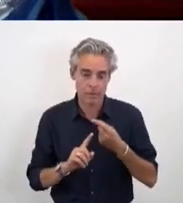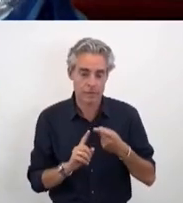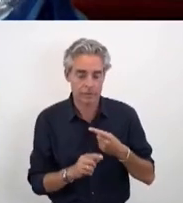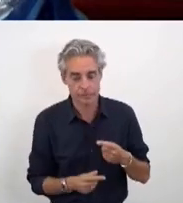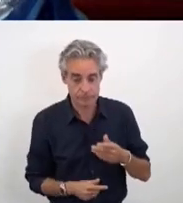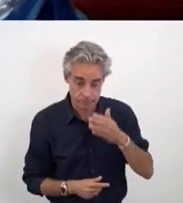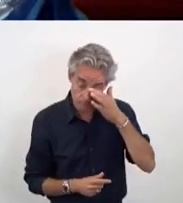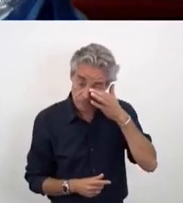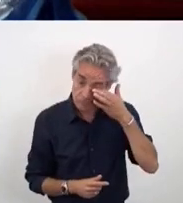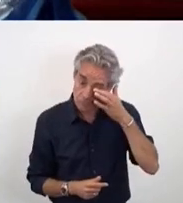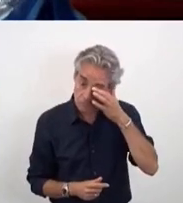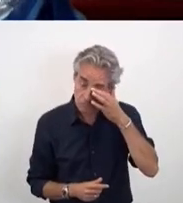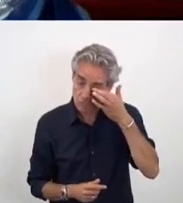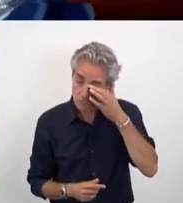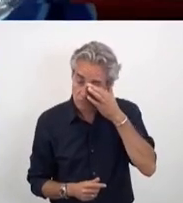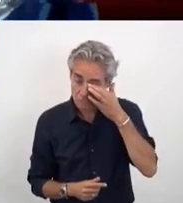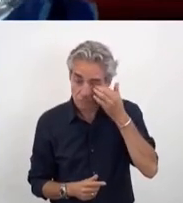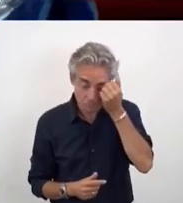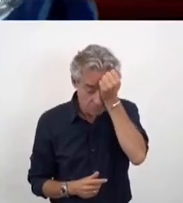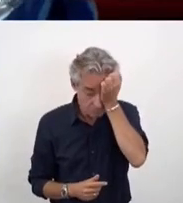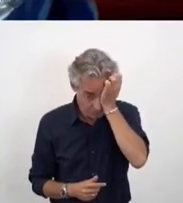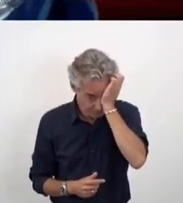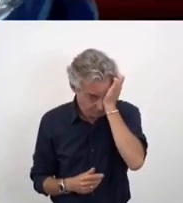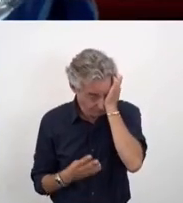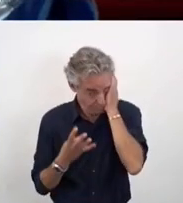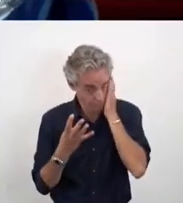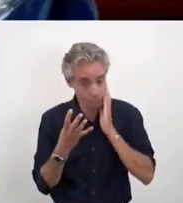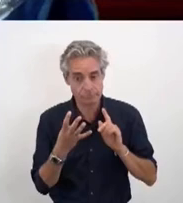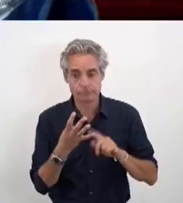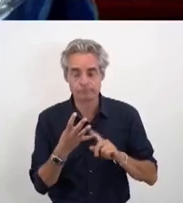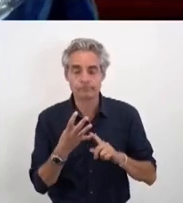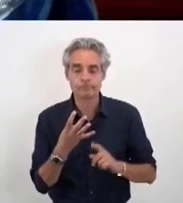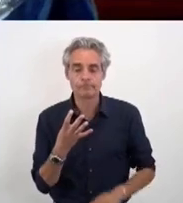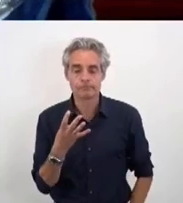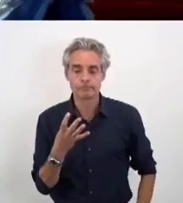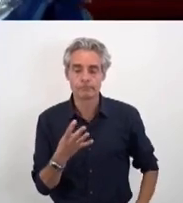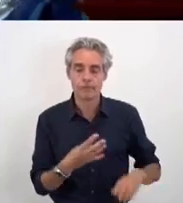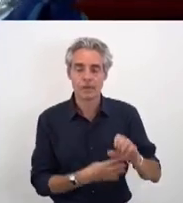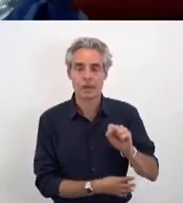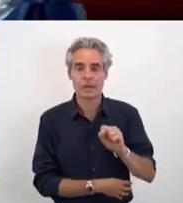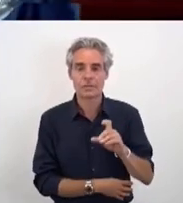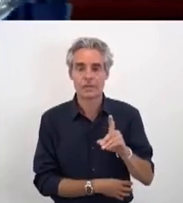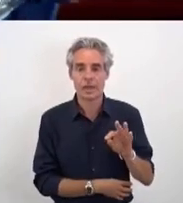déterminant. Quatrième sujet, autour du sans-abrisme.